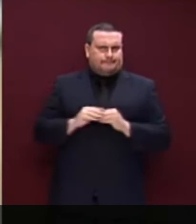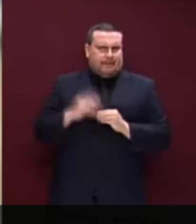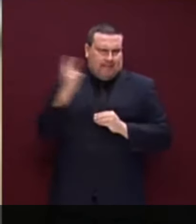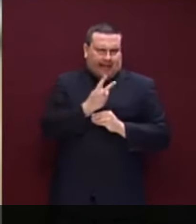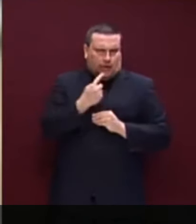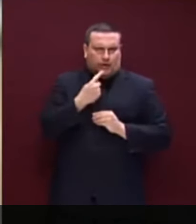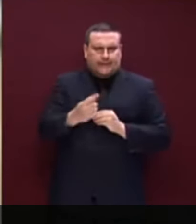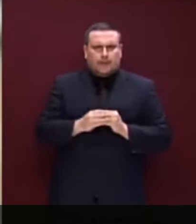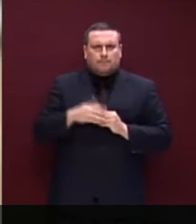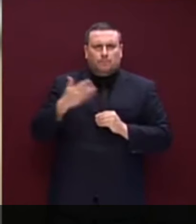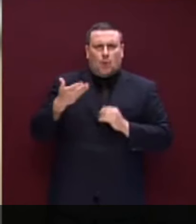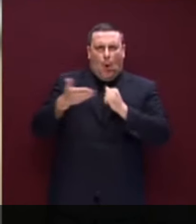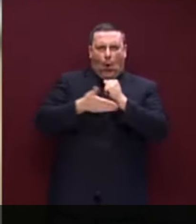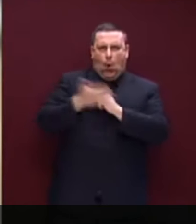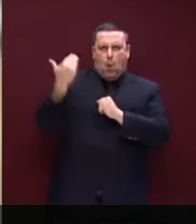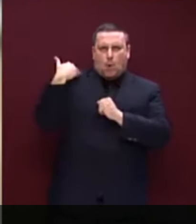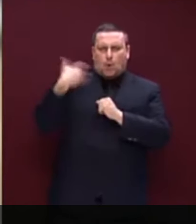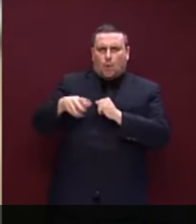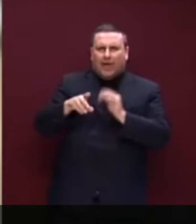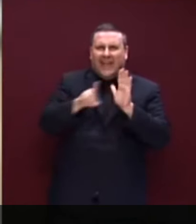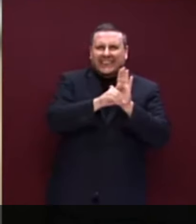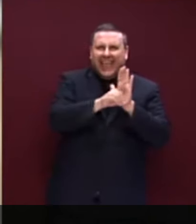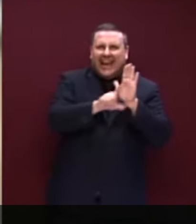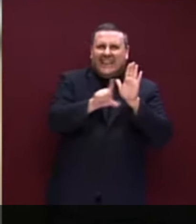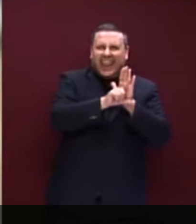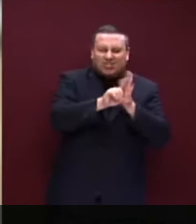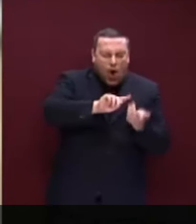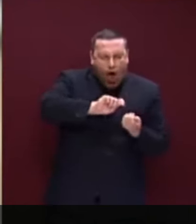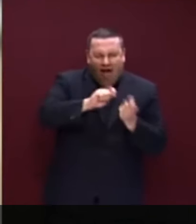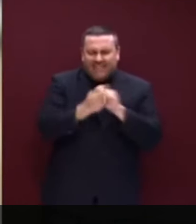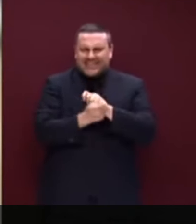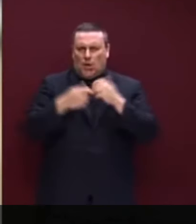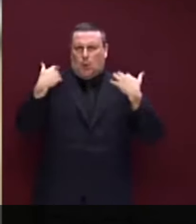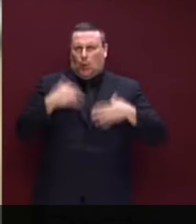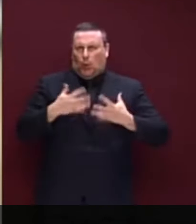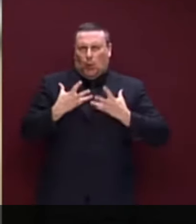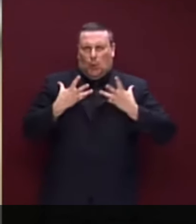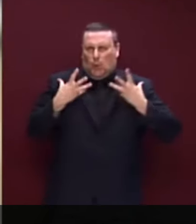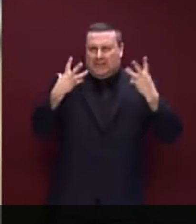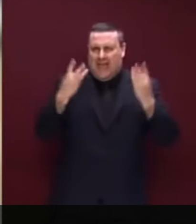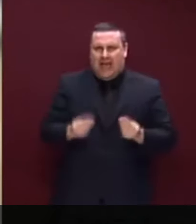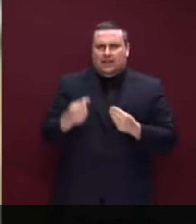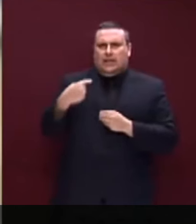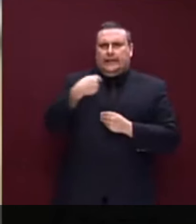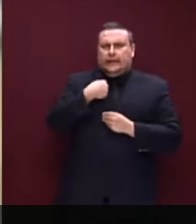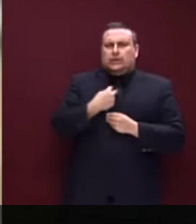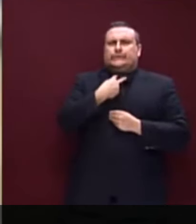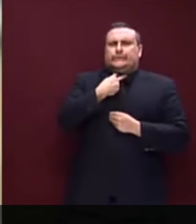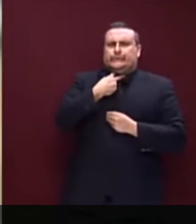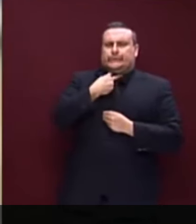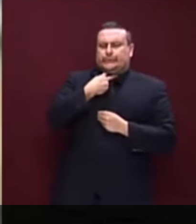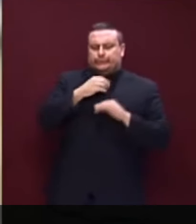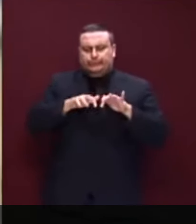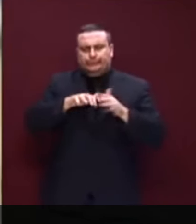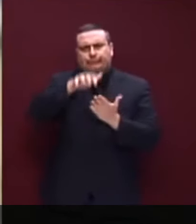una quantità notevole di decreti legge da convertire. Io ho voluto scrivere una lettera a Giorgia Meloni,